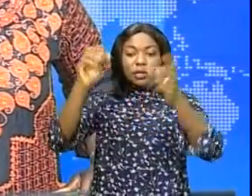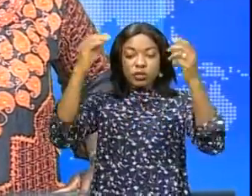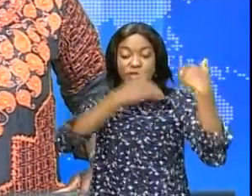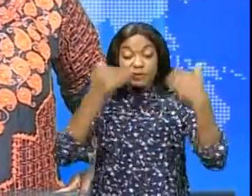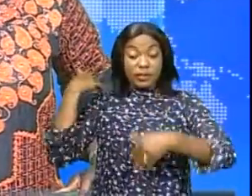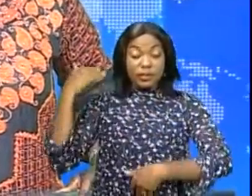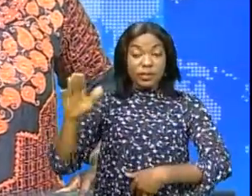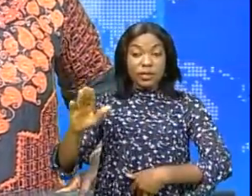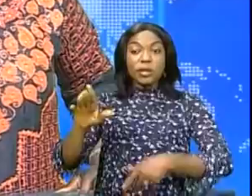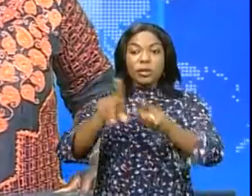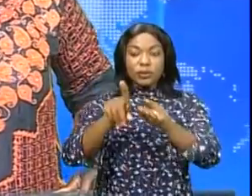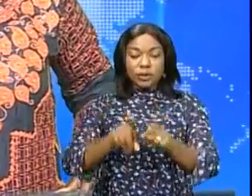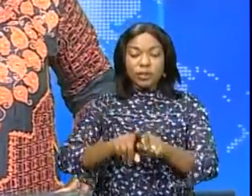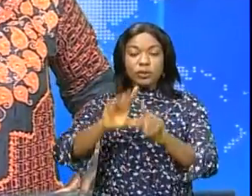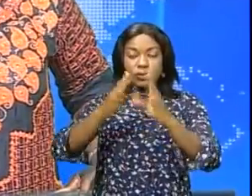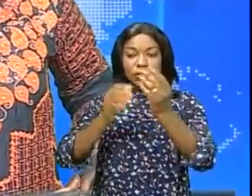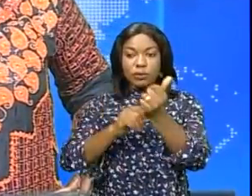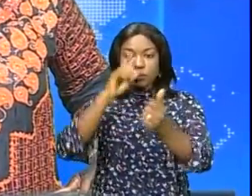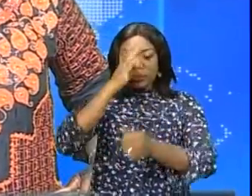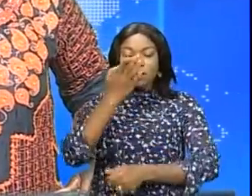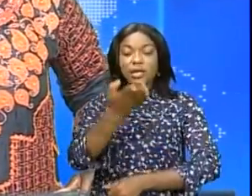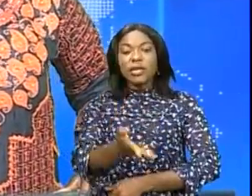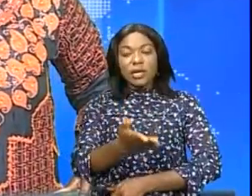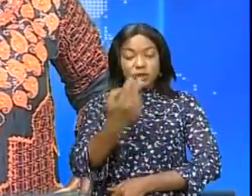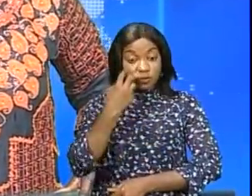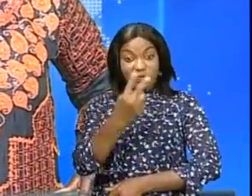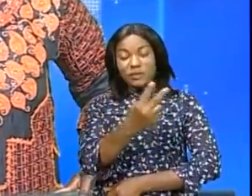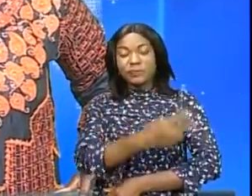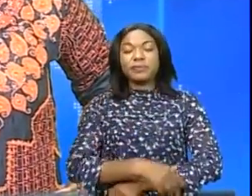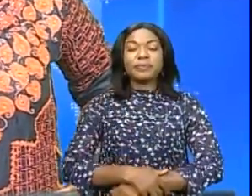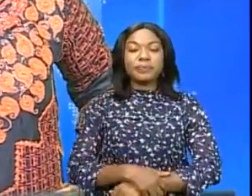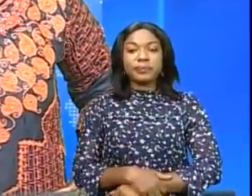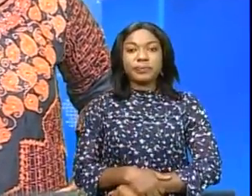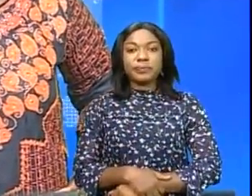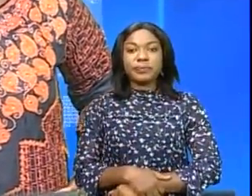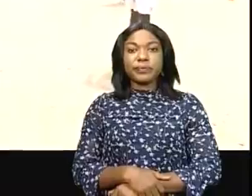Michel Moukoui. Bienvenue à Bamba et Ruffet Ngombolé ont signé ce reportage.